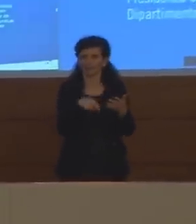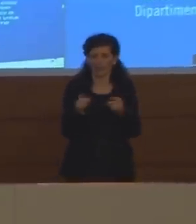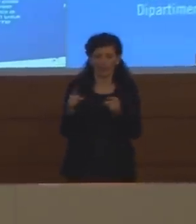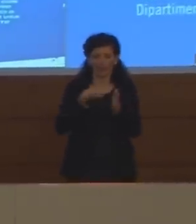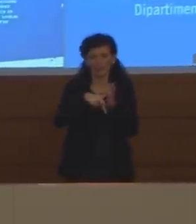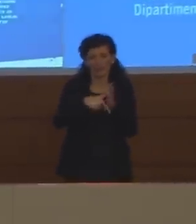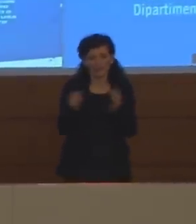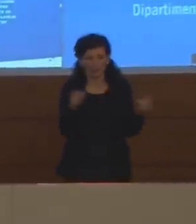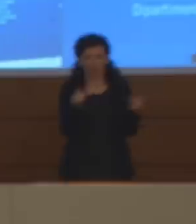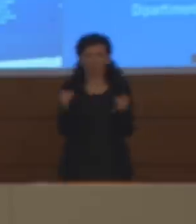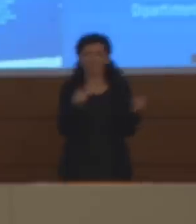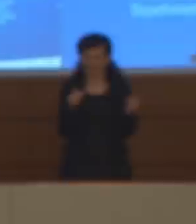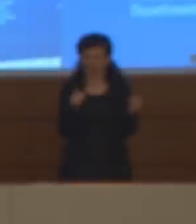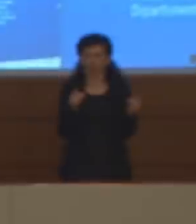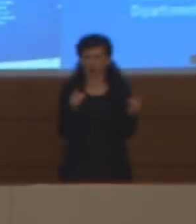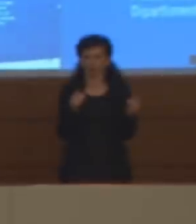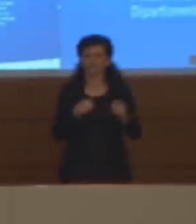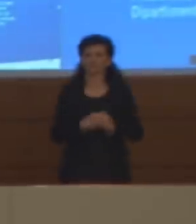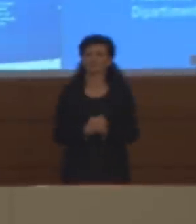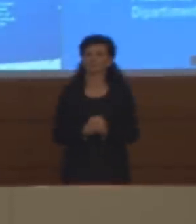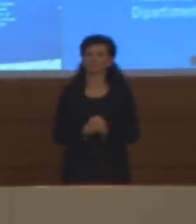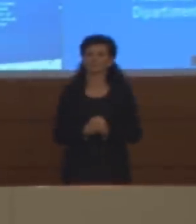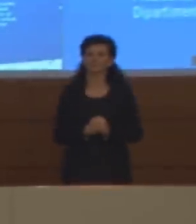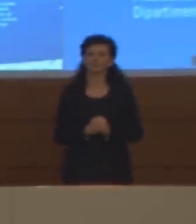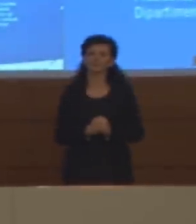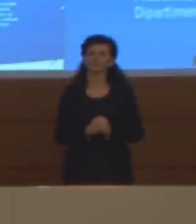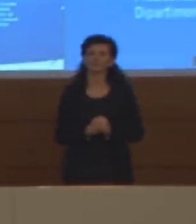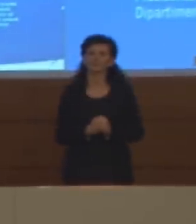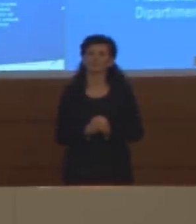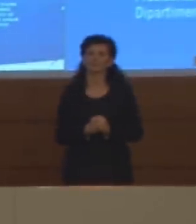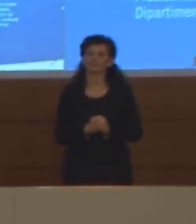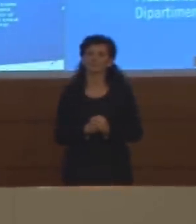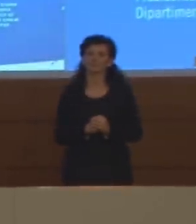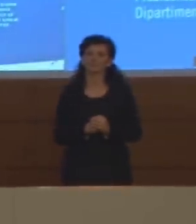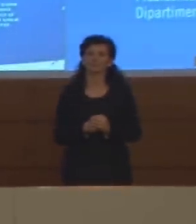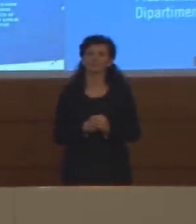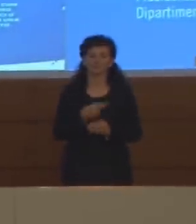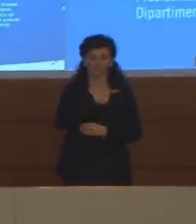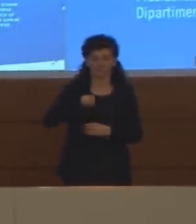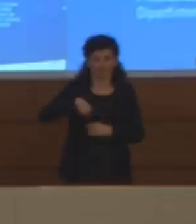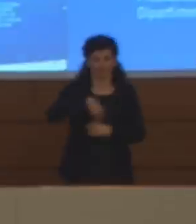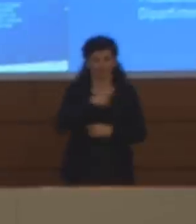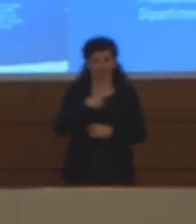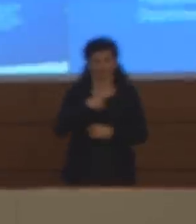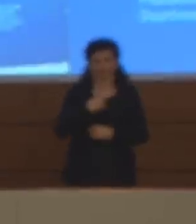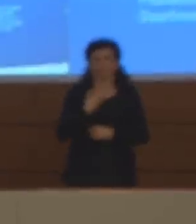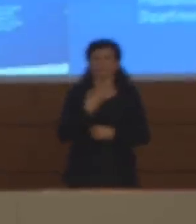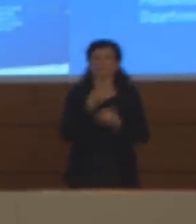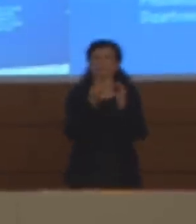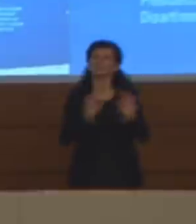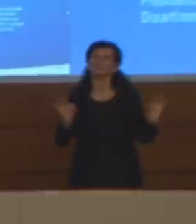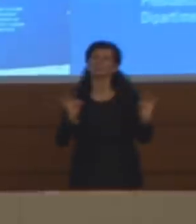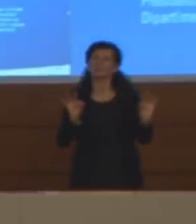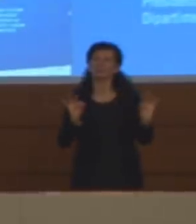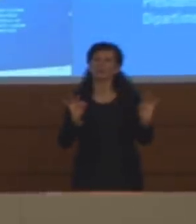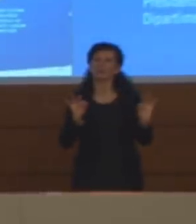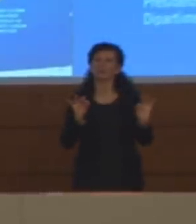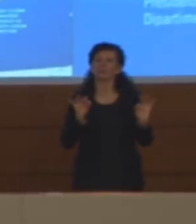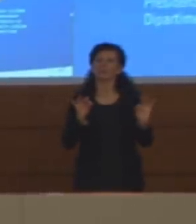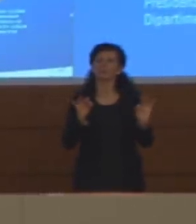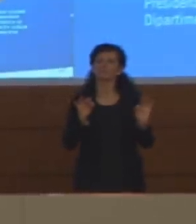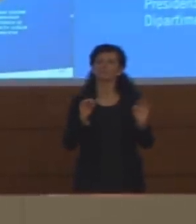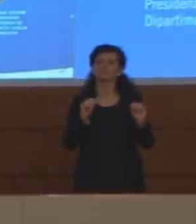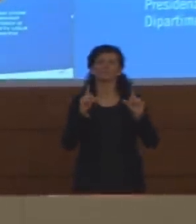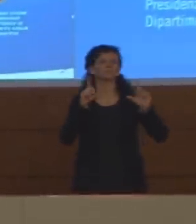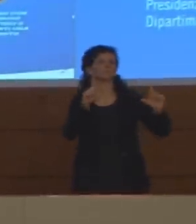temporale un pochino più lungo. Dunque, noi abbiamo a disposizione una fotografia che è composta da sei parametri.